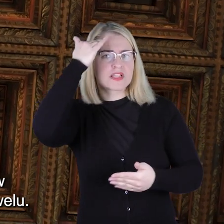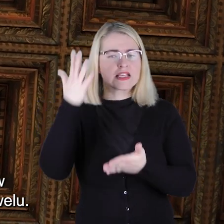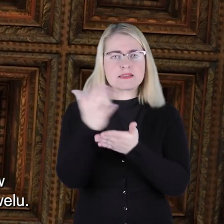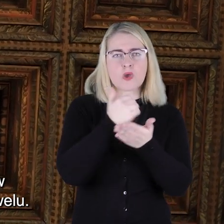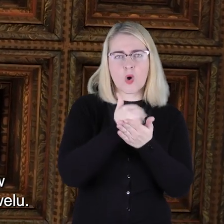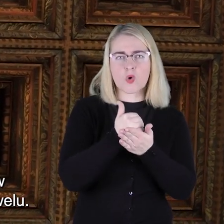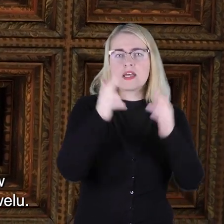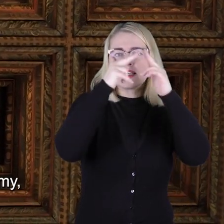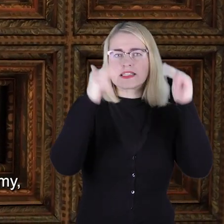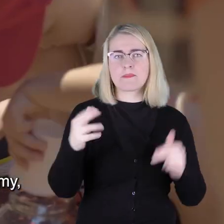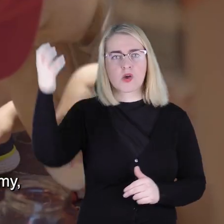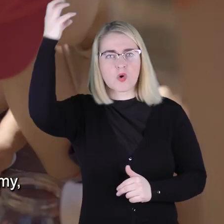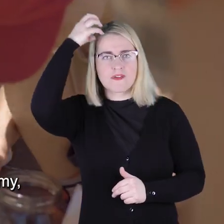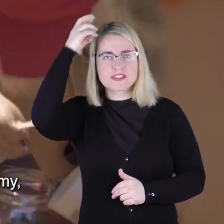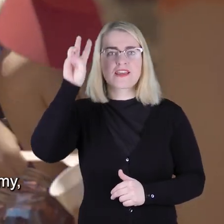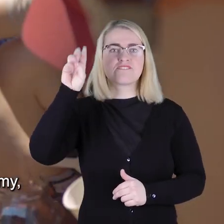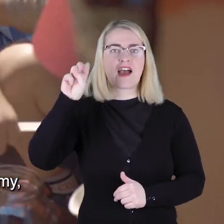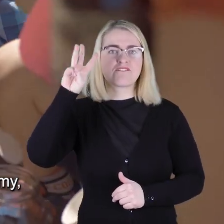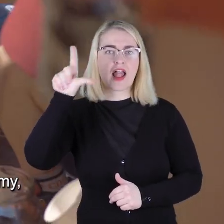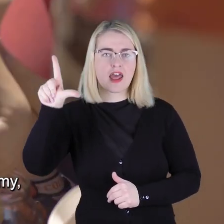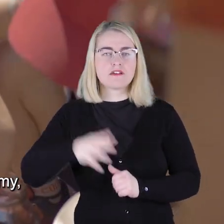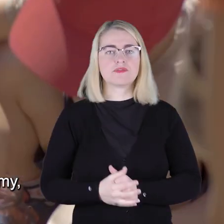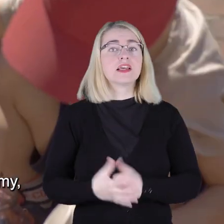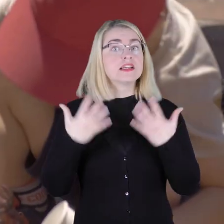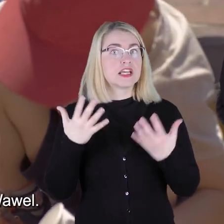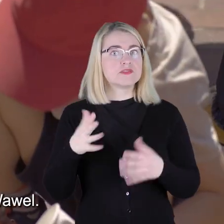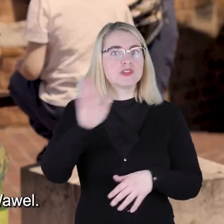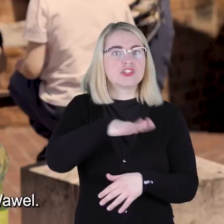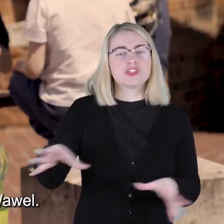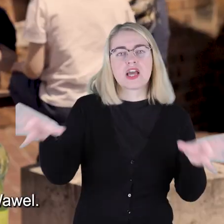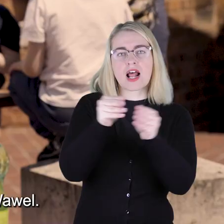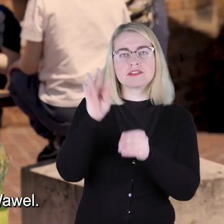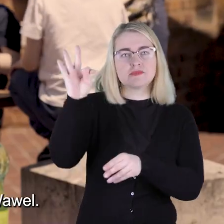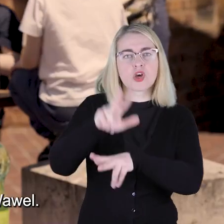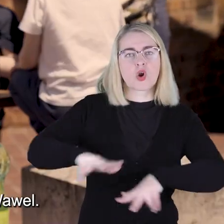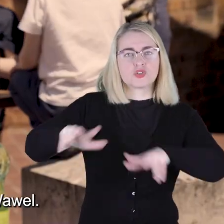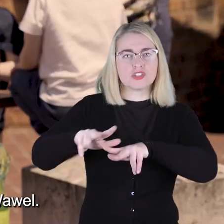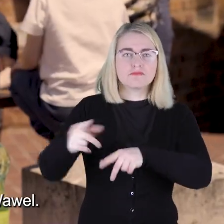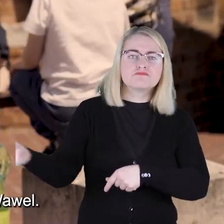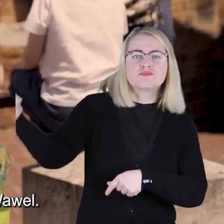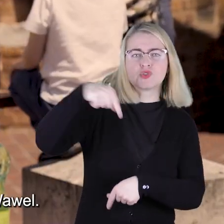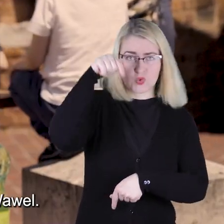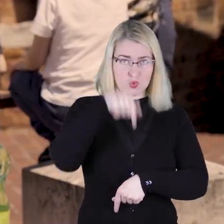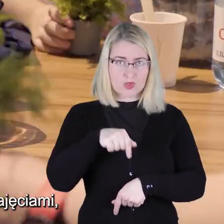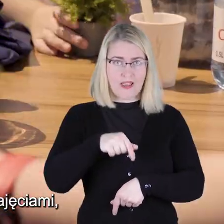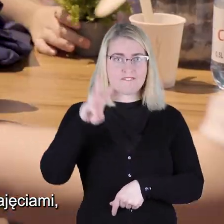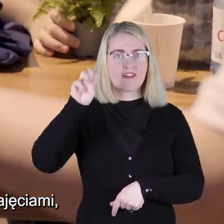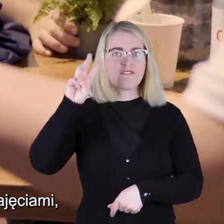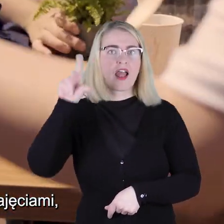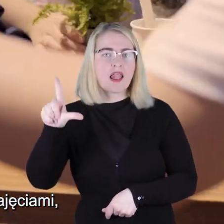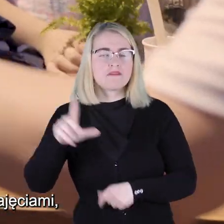Zamku Królewskiego na Wawelu. Chcieliśmy, żeby dzieci wraz z rodzinami przyszły tutaj na miejsce, Wawel.